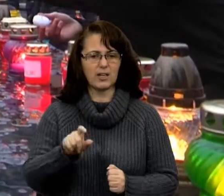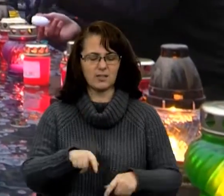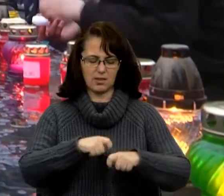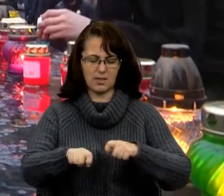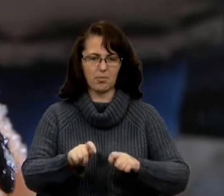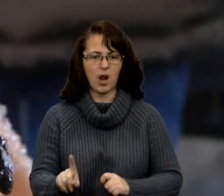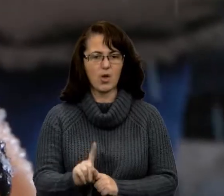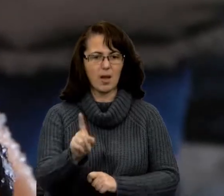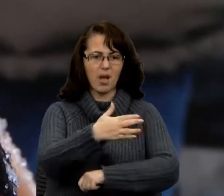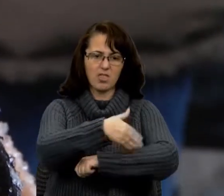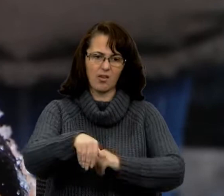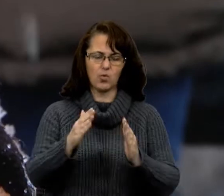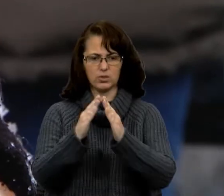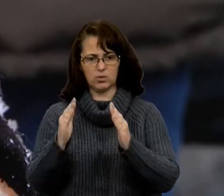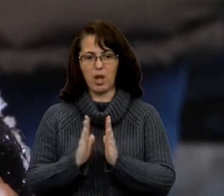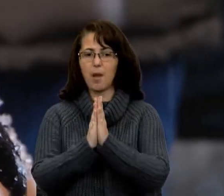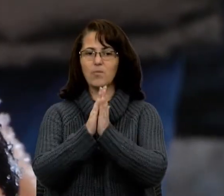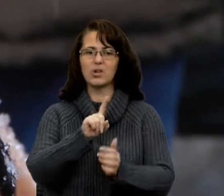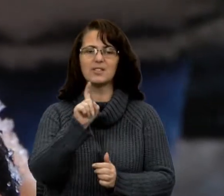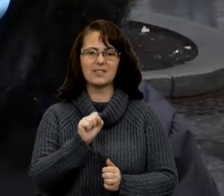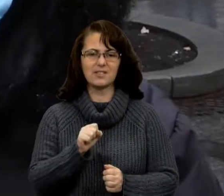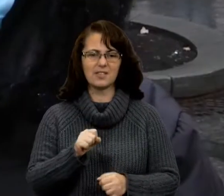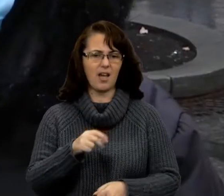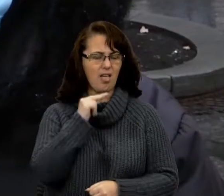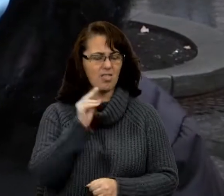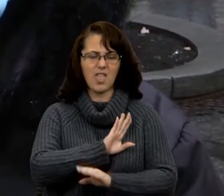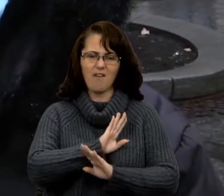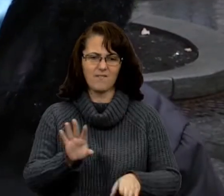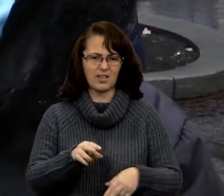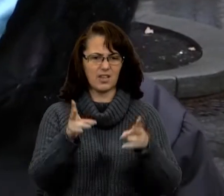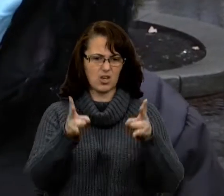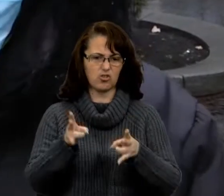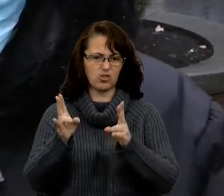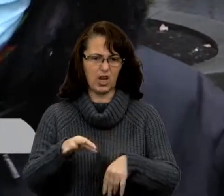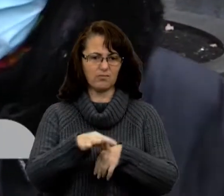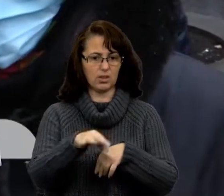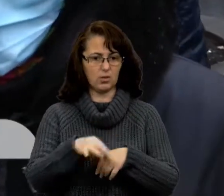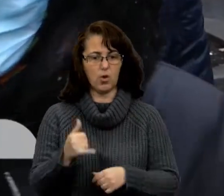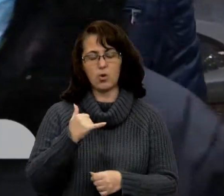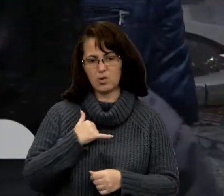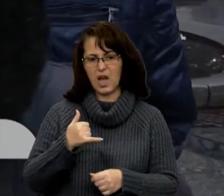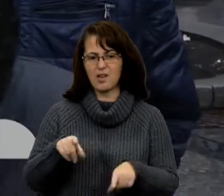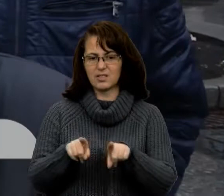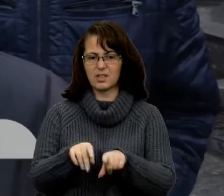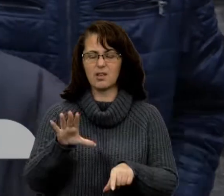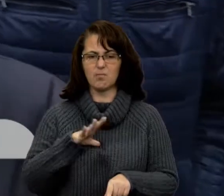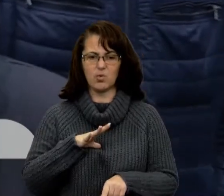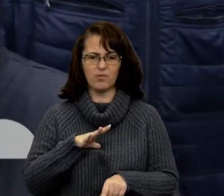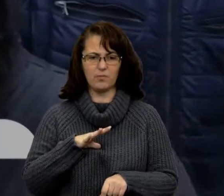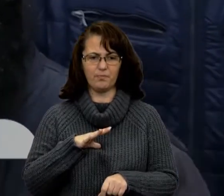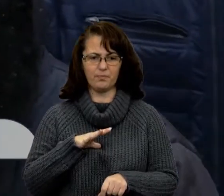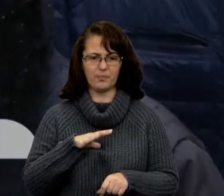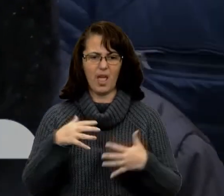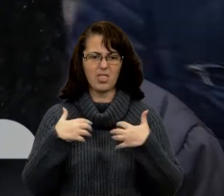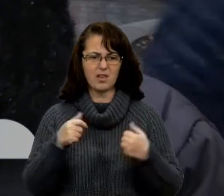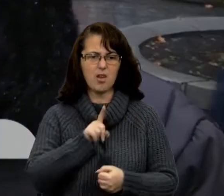на вулицях місті моляться за невинних жертв терору. І в нас такий був, я не знаю, дикий